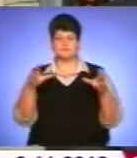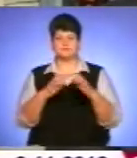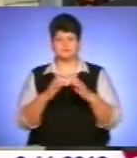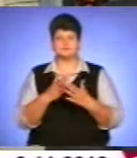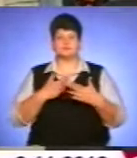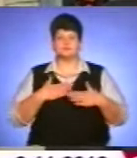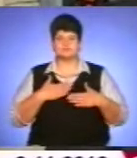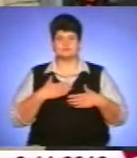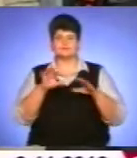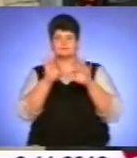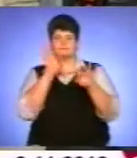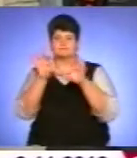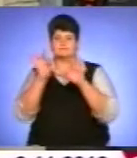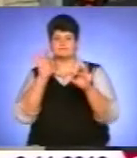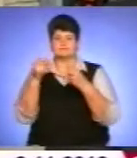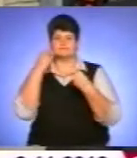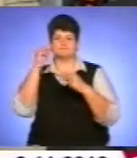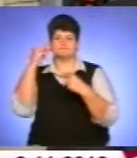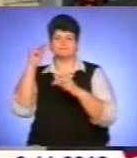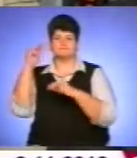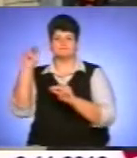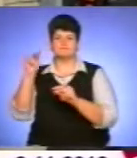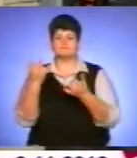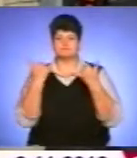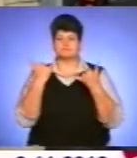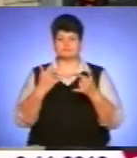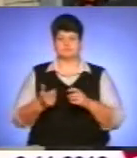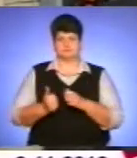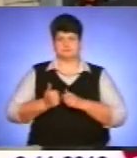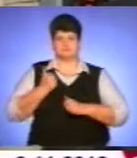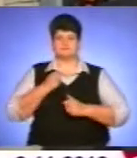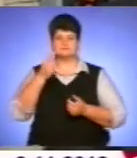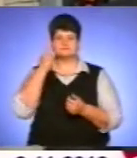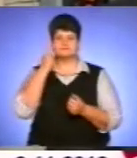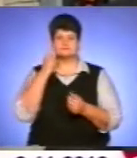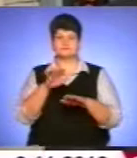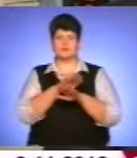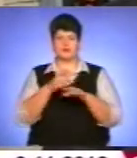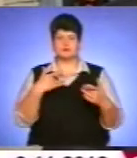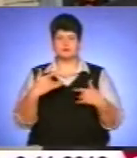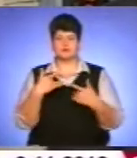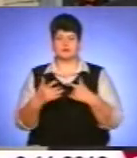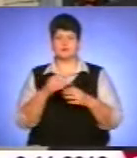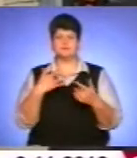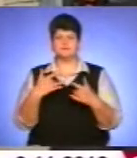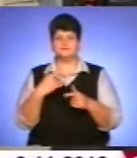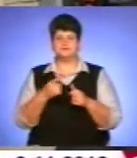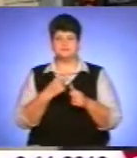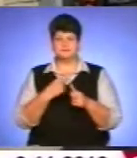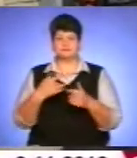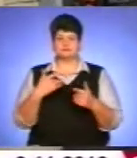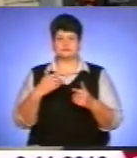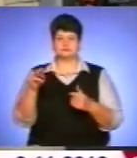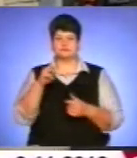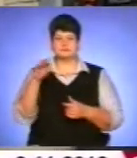мистецькі, підбирали кращих з кращих і думаю, сьогодні гідно оцінять їх на сцені драматичного театру ім. Тараса Гривовича